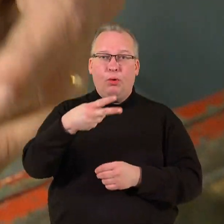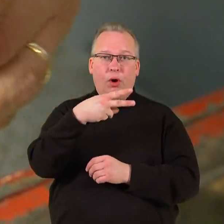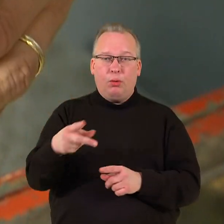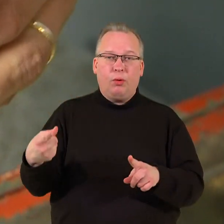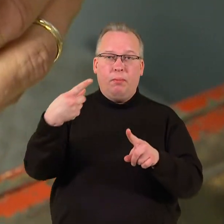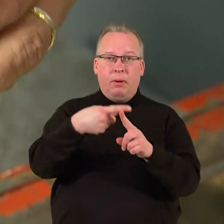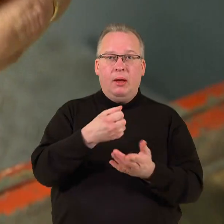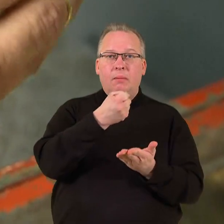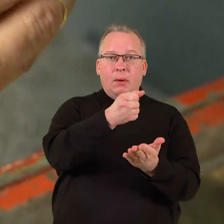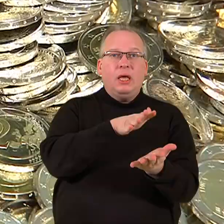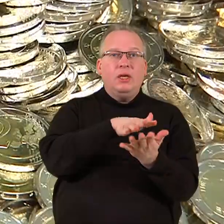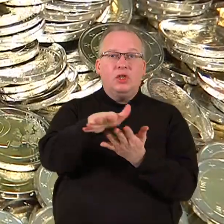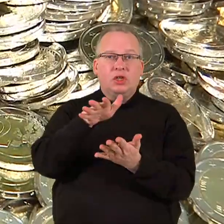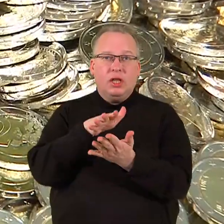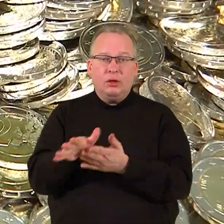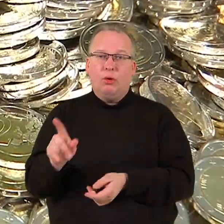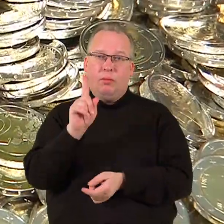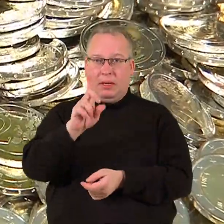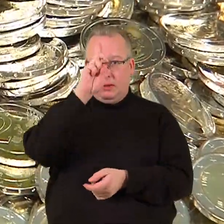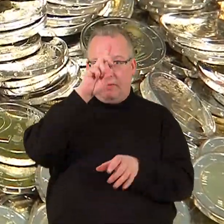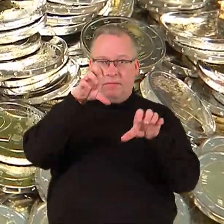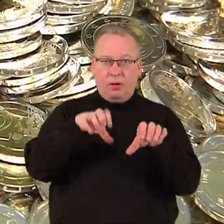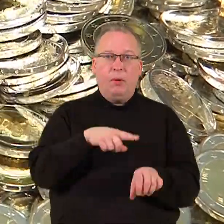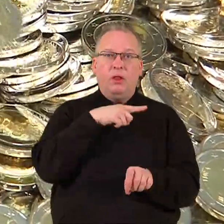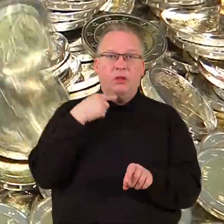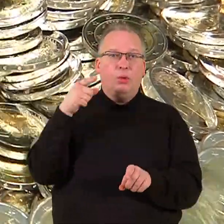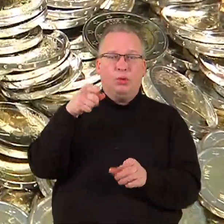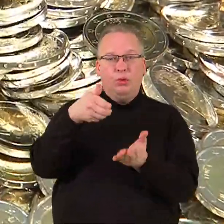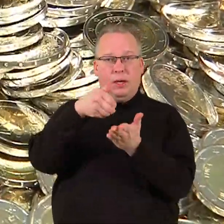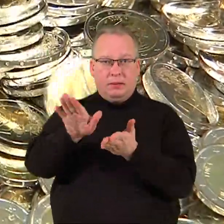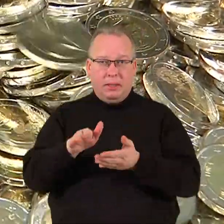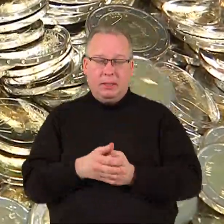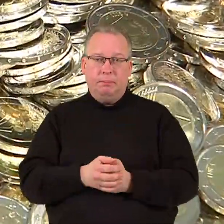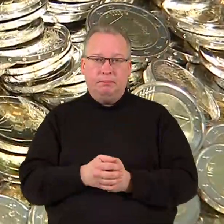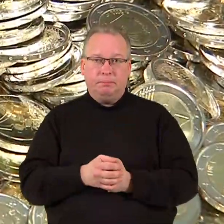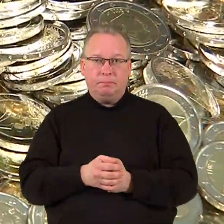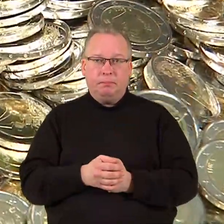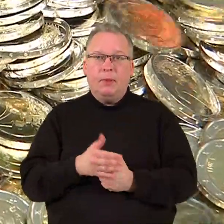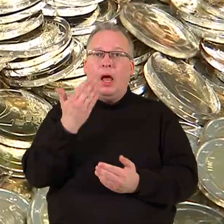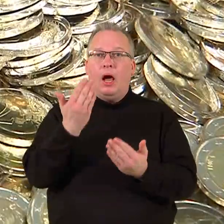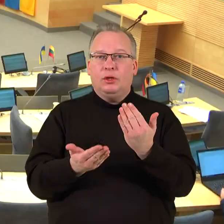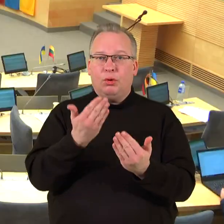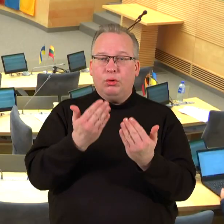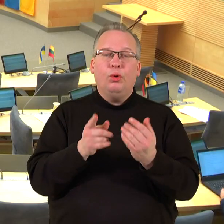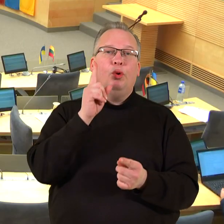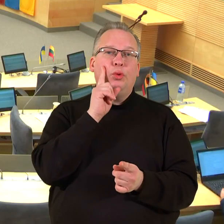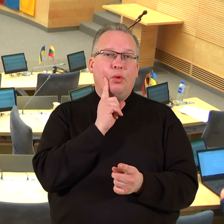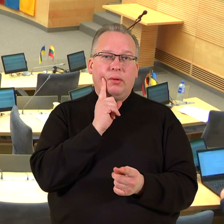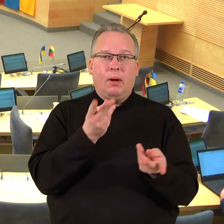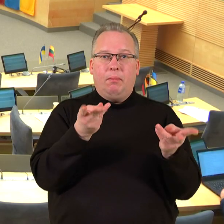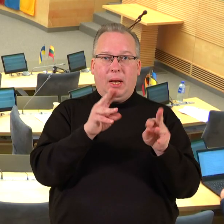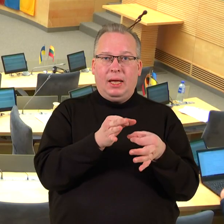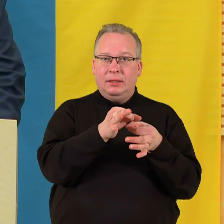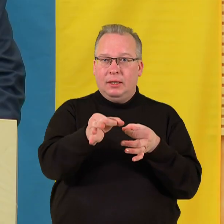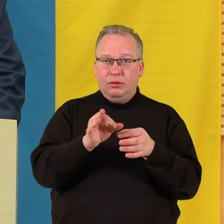papildomų biudžeto išlaidų, tačiau vyriausybė daugumai jų nepritarė. Regis podukros vietoje norima dažnai palikt